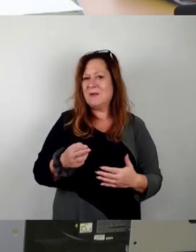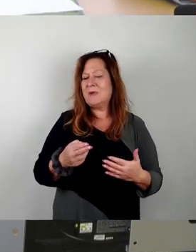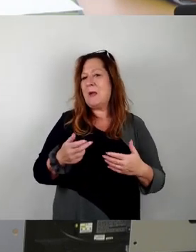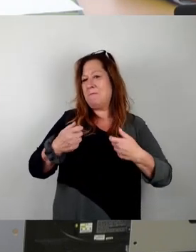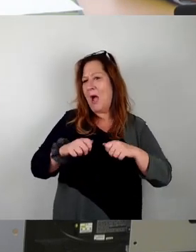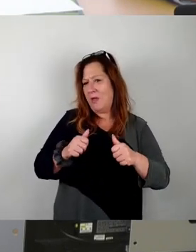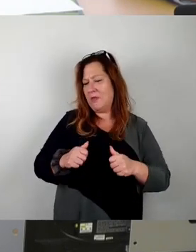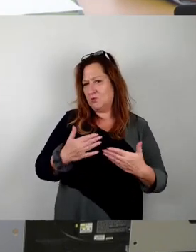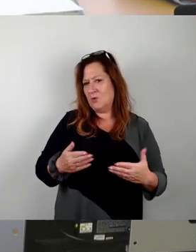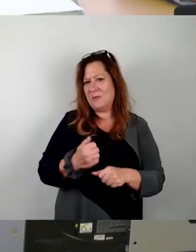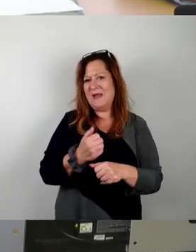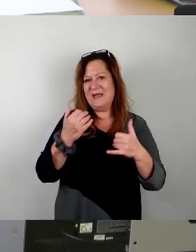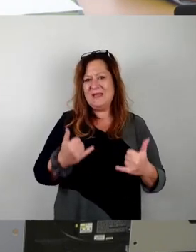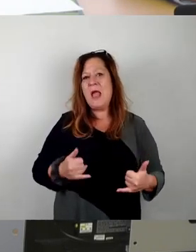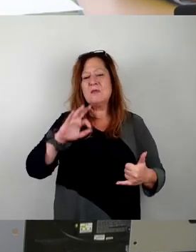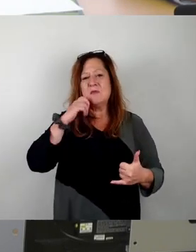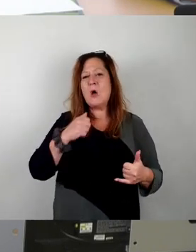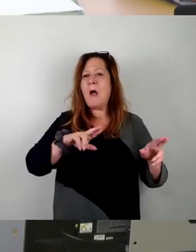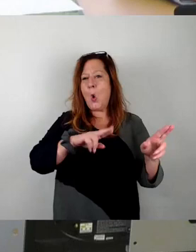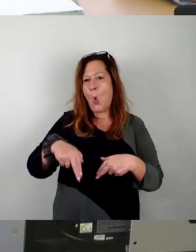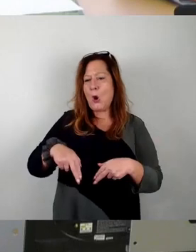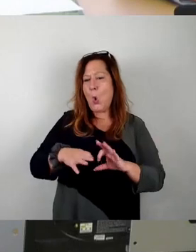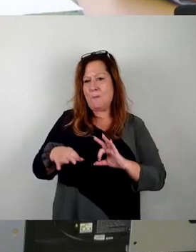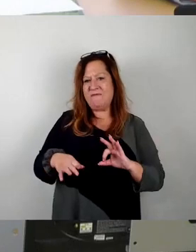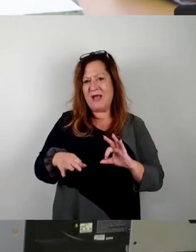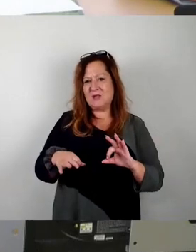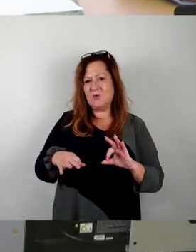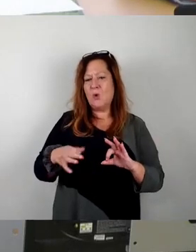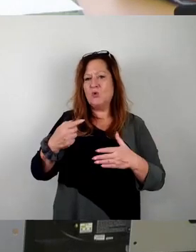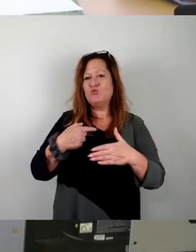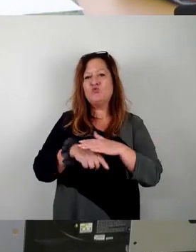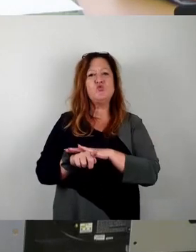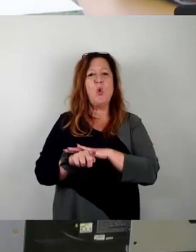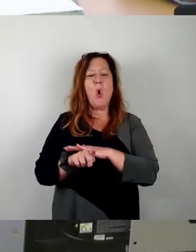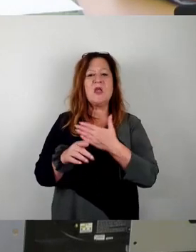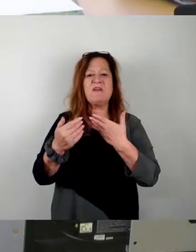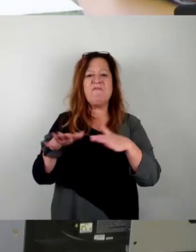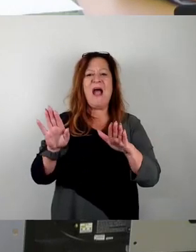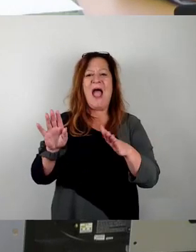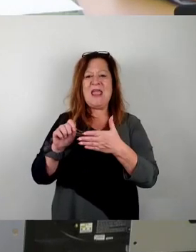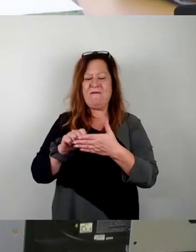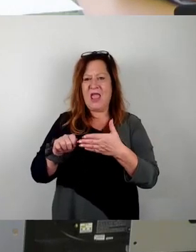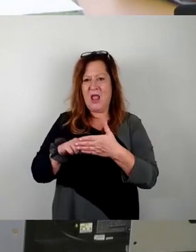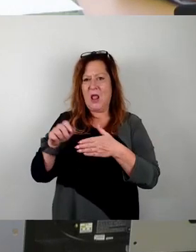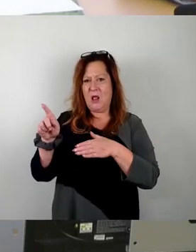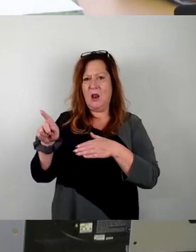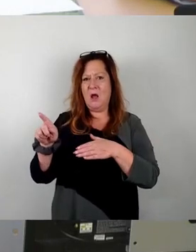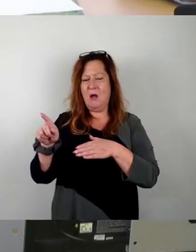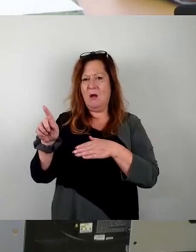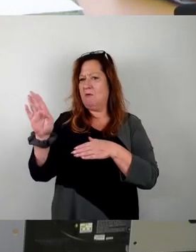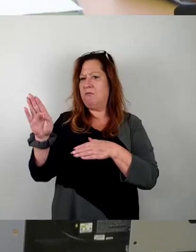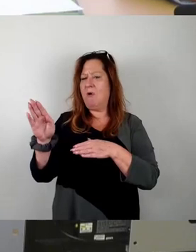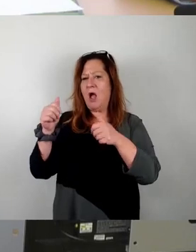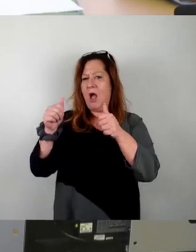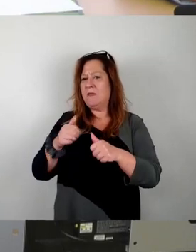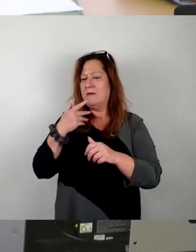ja nochmal eine Rücküberweisung gegeben durch die Freien Wähler, die ja der Stadtrat erhältlich gefolgt ist. Und dann eine